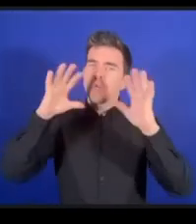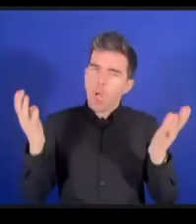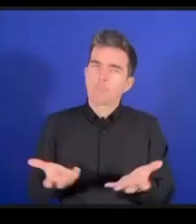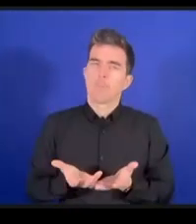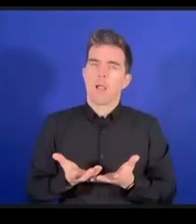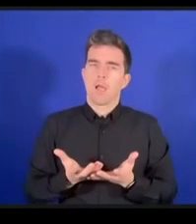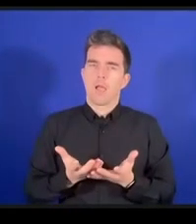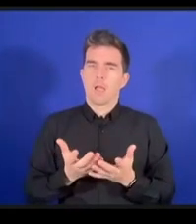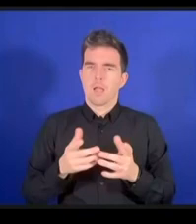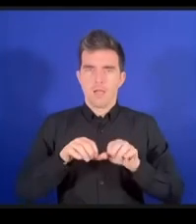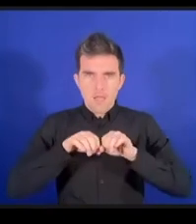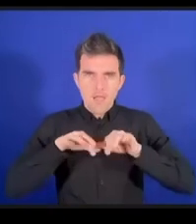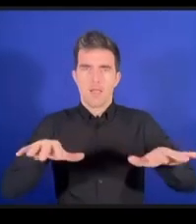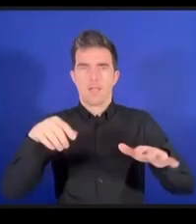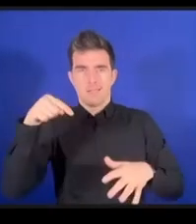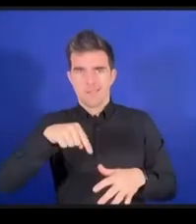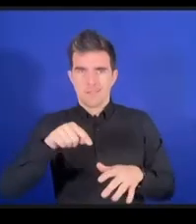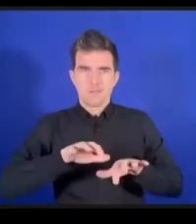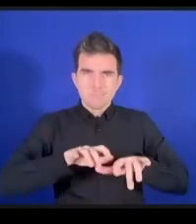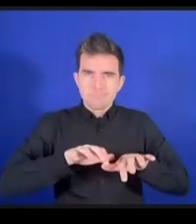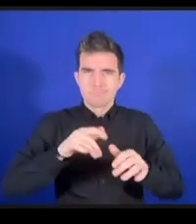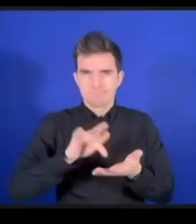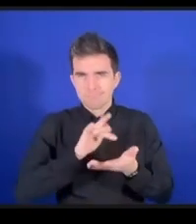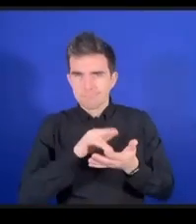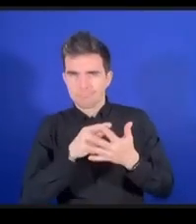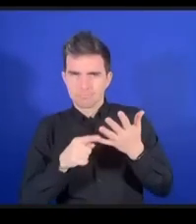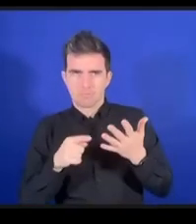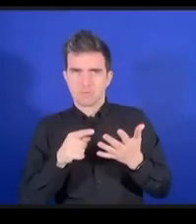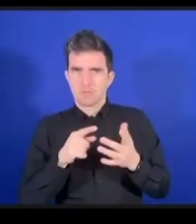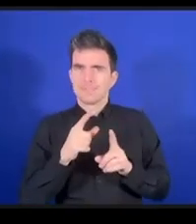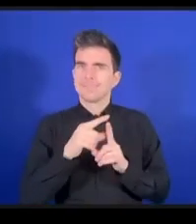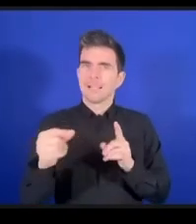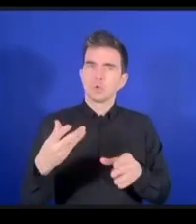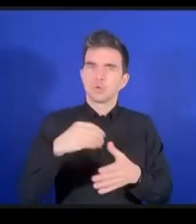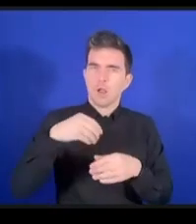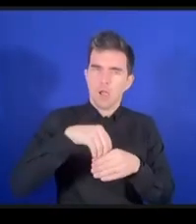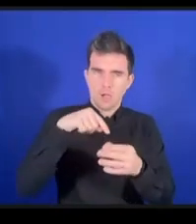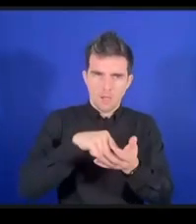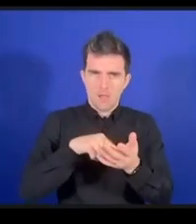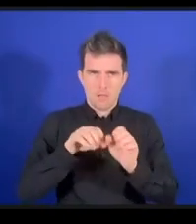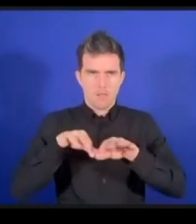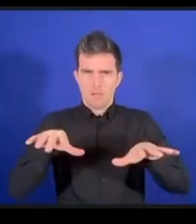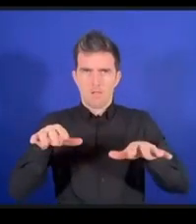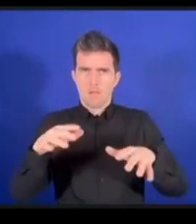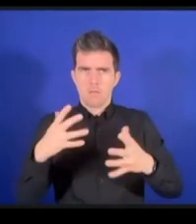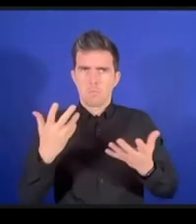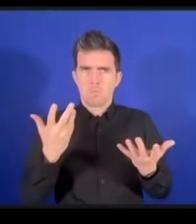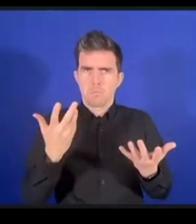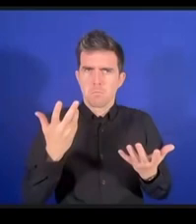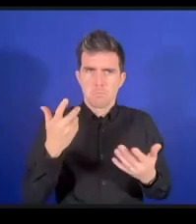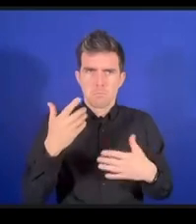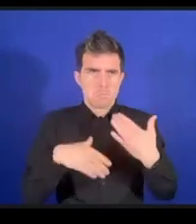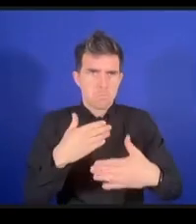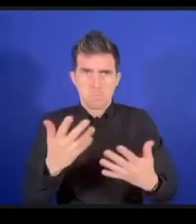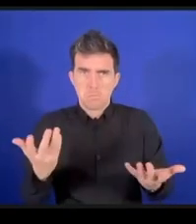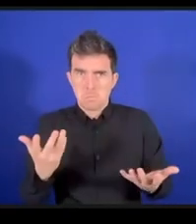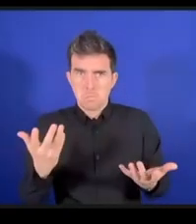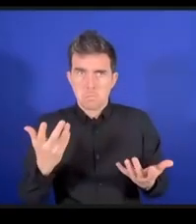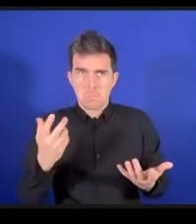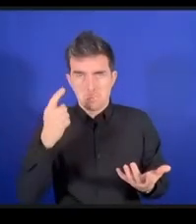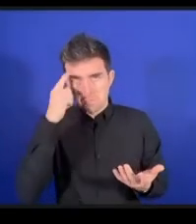イナミックコアリッションから短くお願いしますねというのは時間がなくなりますので1分です